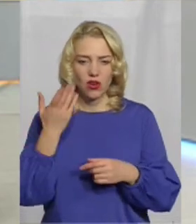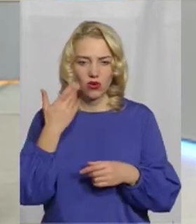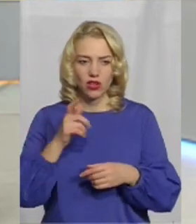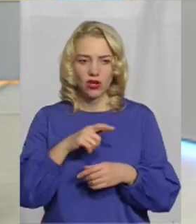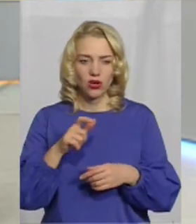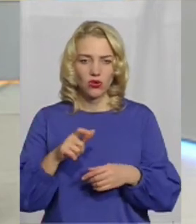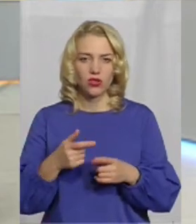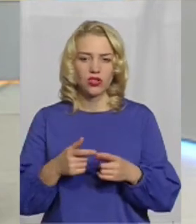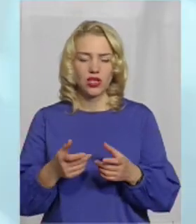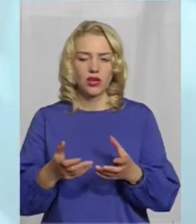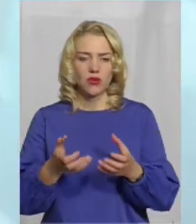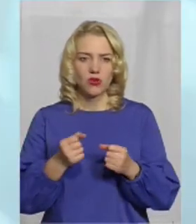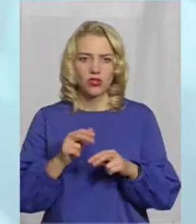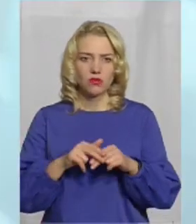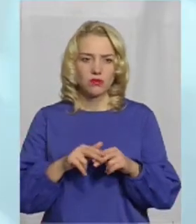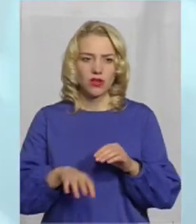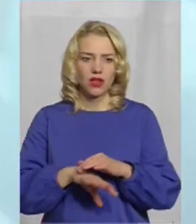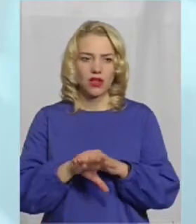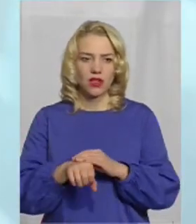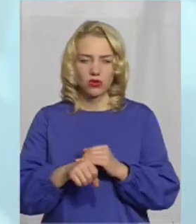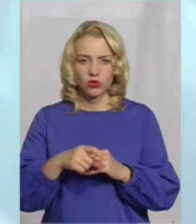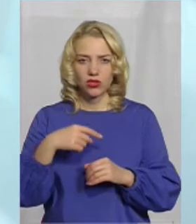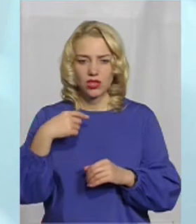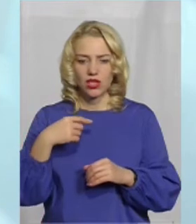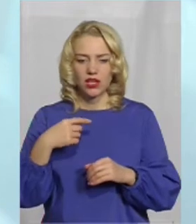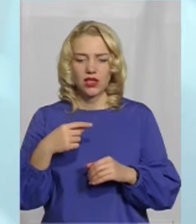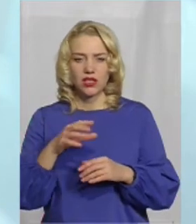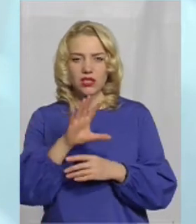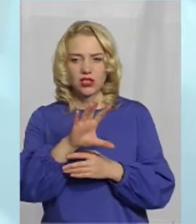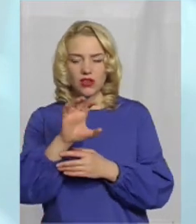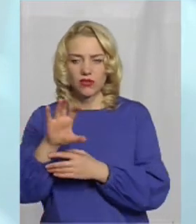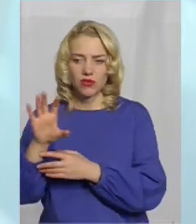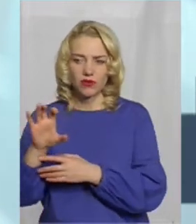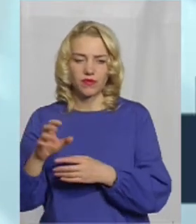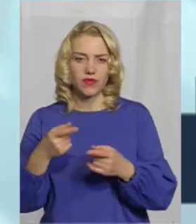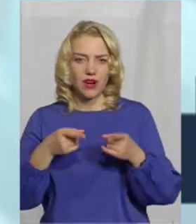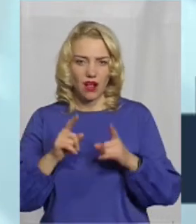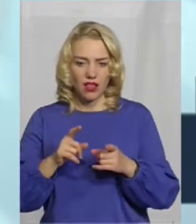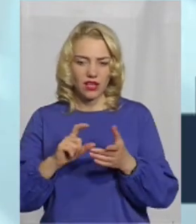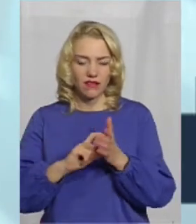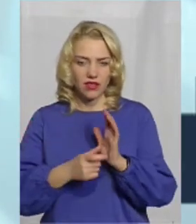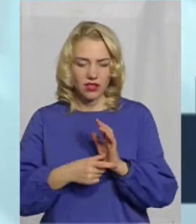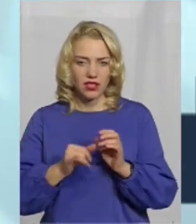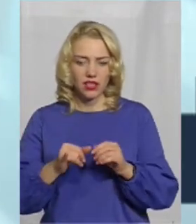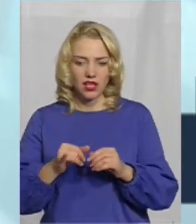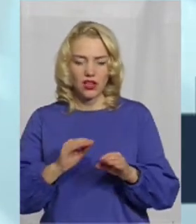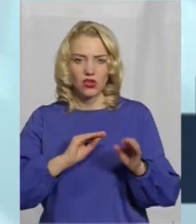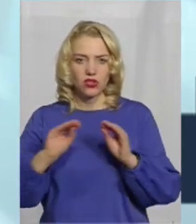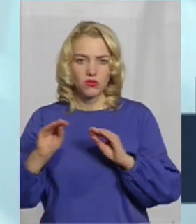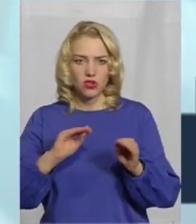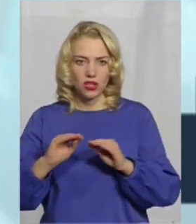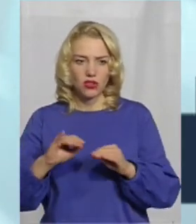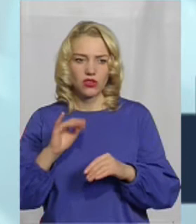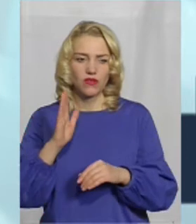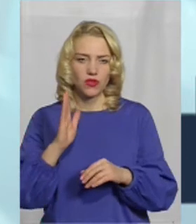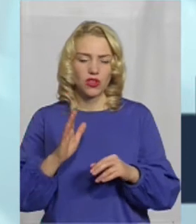квартиру, навіть, можна так сказати, крадуть зображення реальних помешкань, розміщають оголошення, і причому ставлять